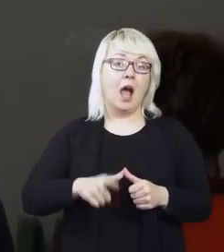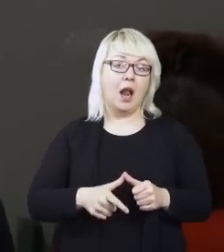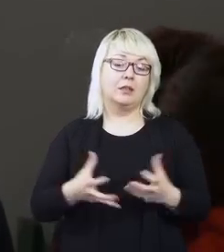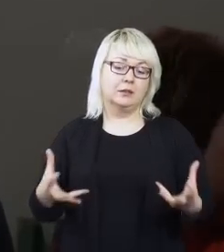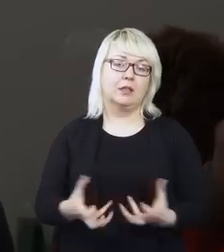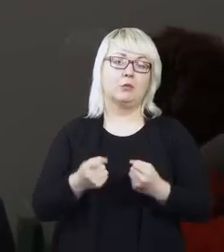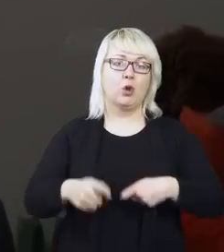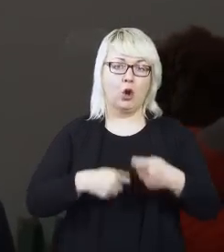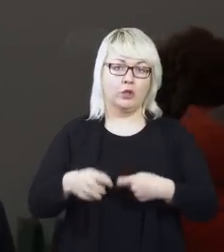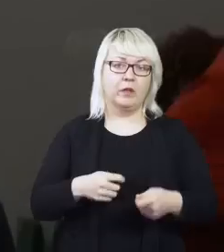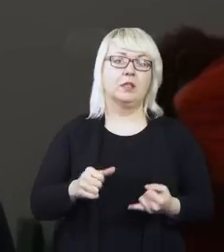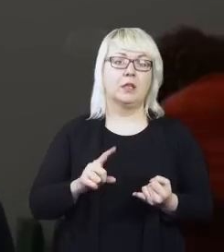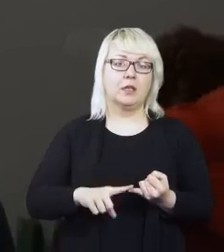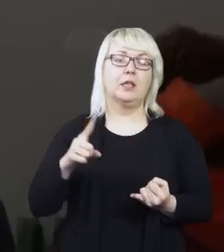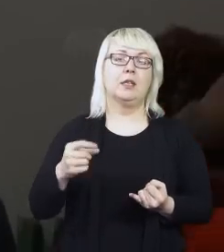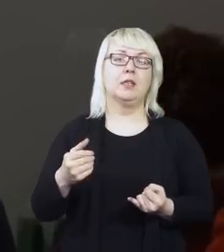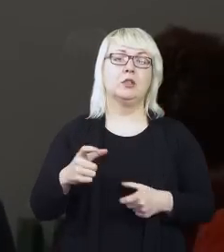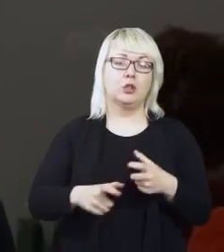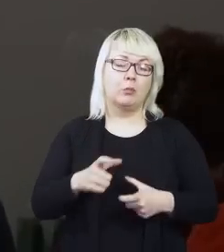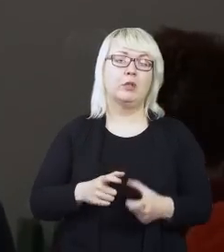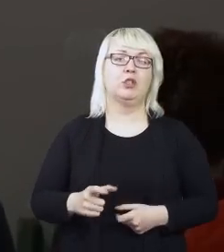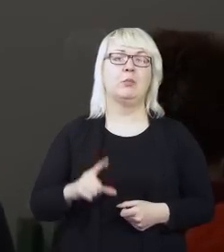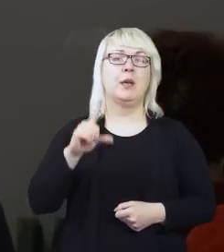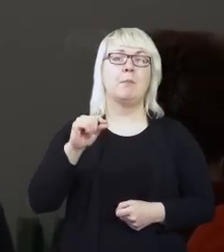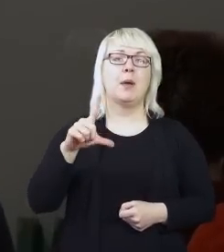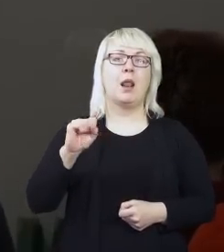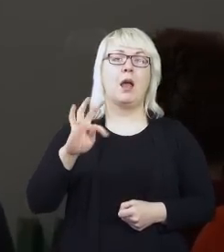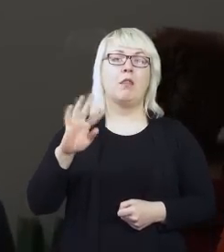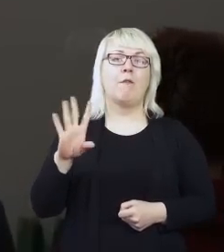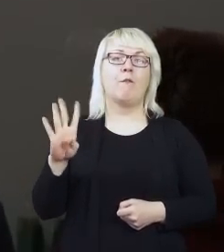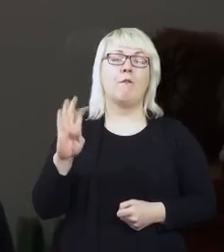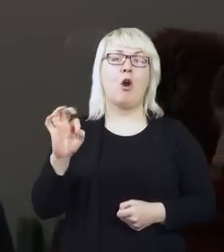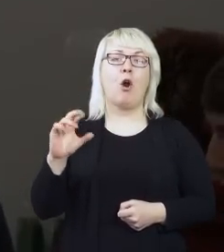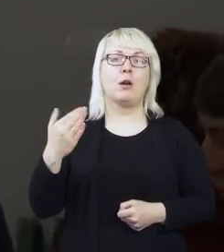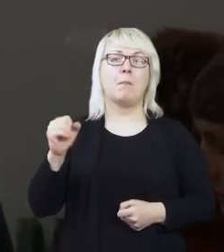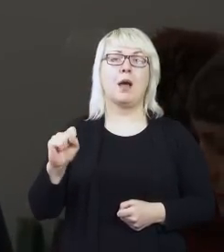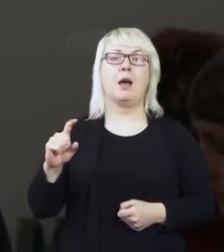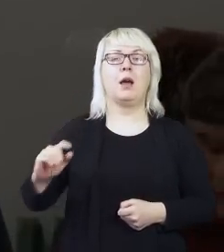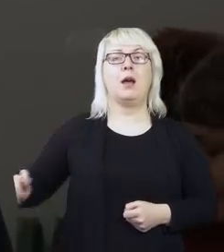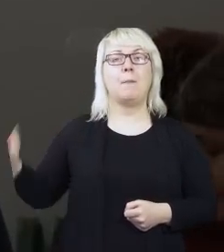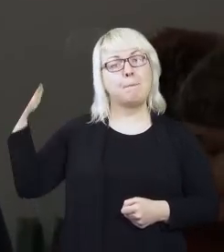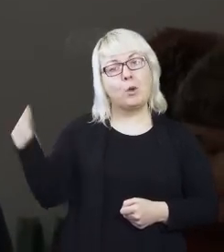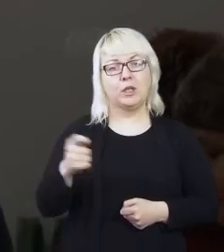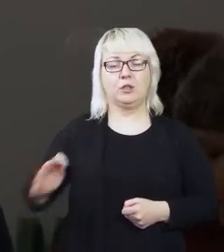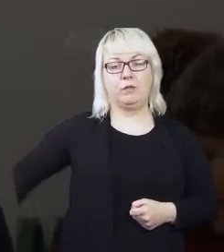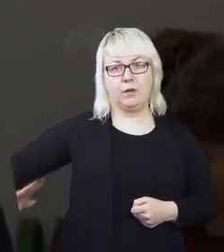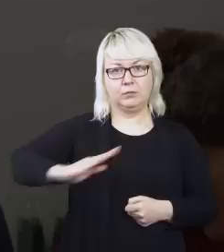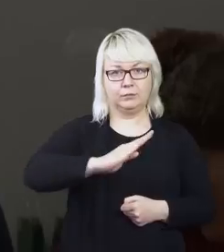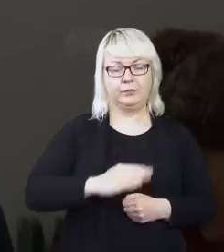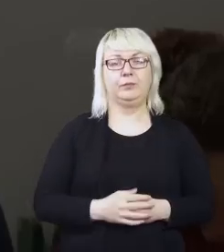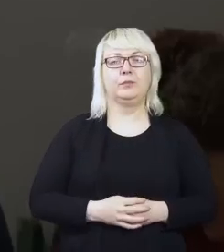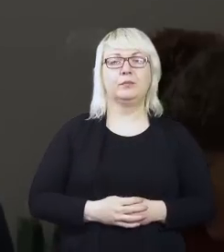niemożliwości zamontowania windy. Budynek zabytkowy, w związku z czym oczywiście konserwator nie wyraził zgody,